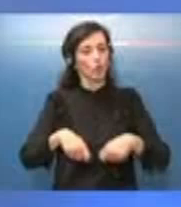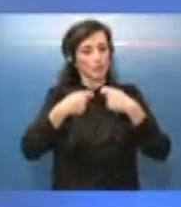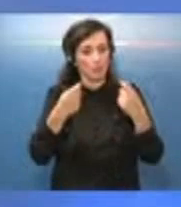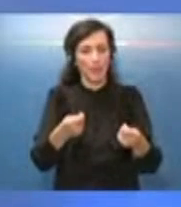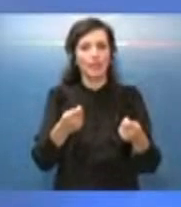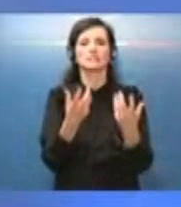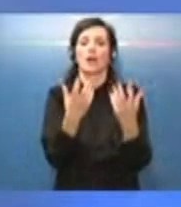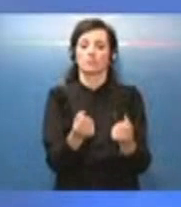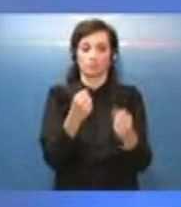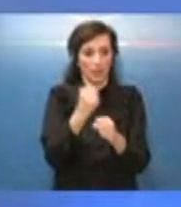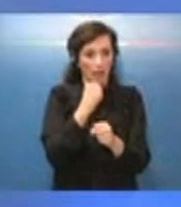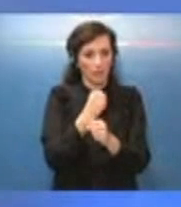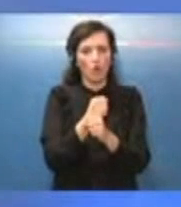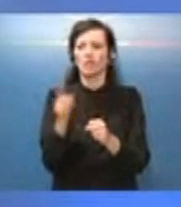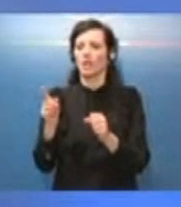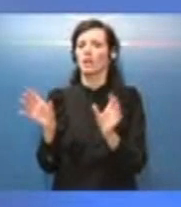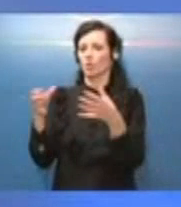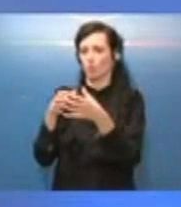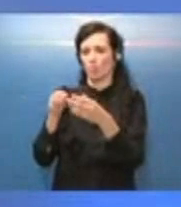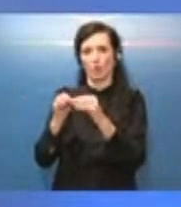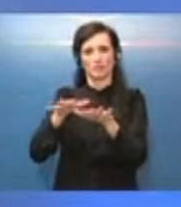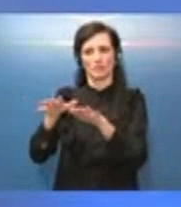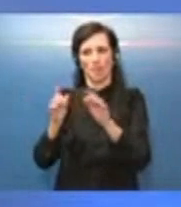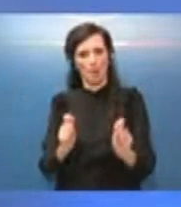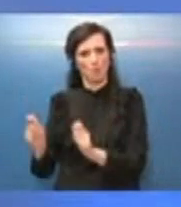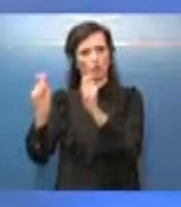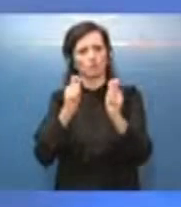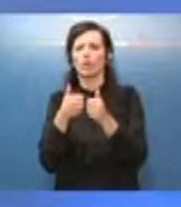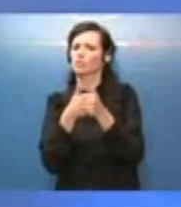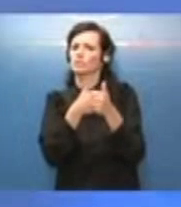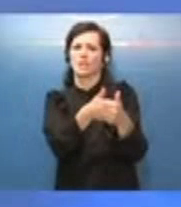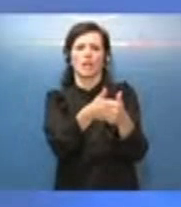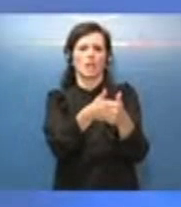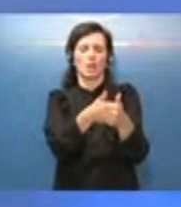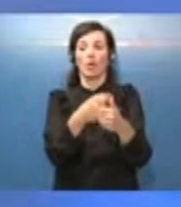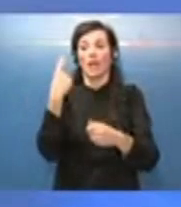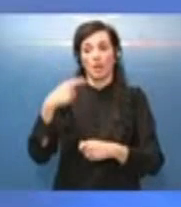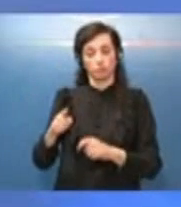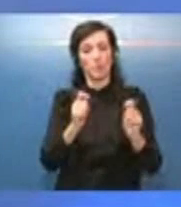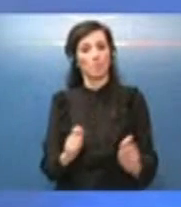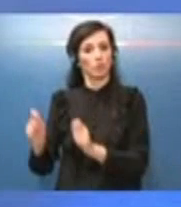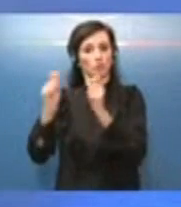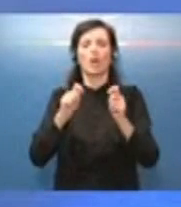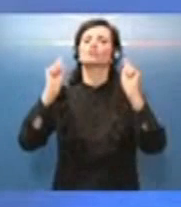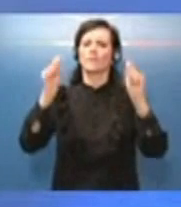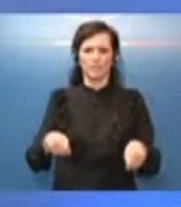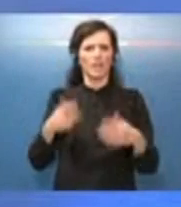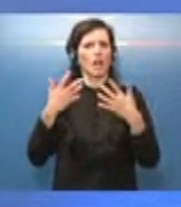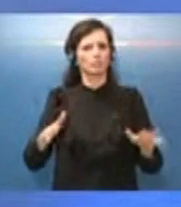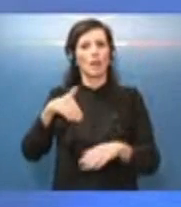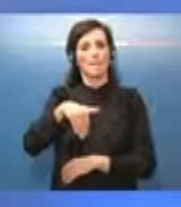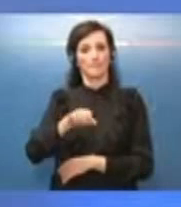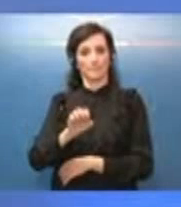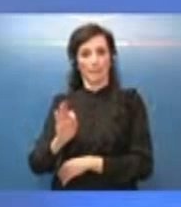all'attuazione dei lavori questo monitoraggio ora è stato attuato dal MEF in